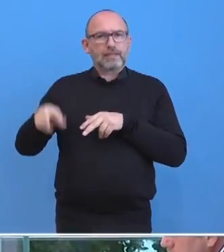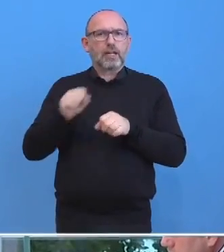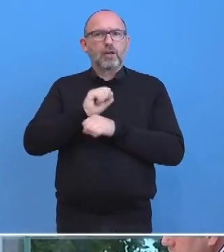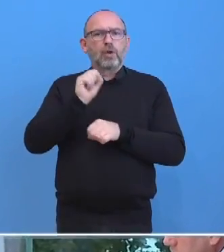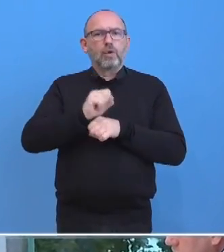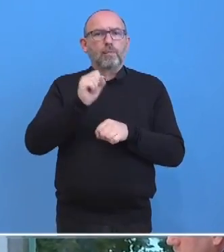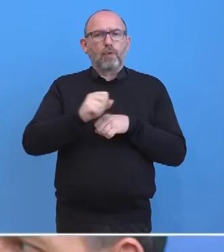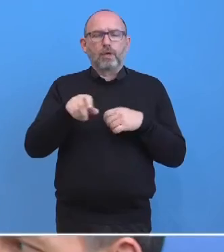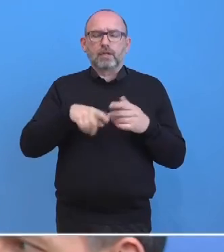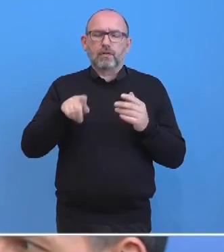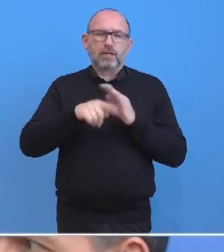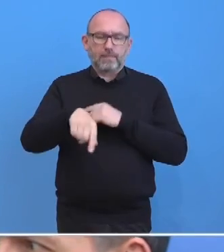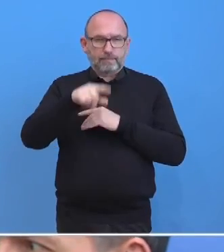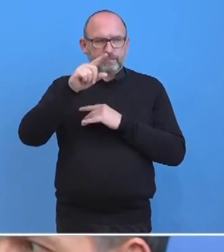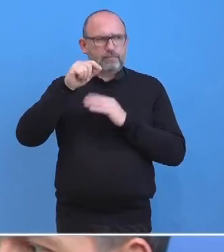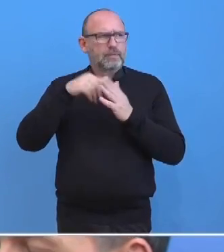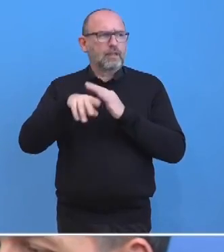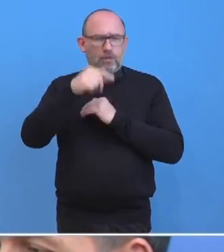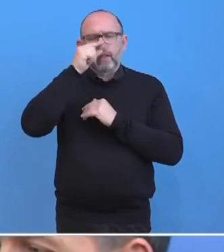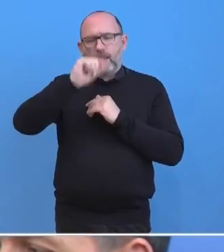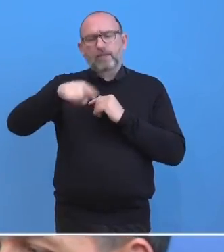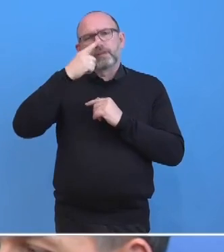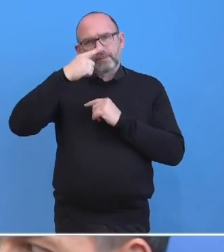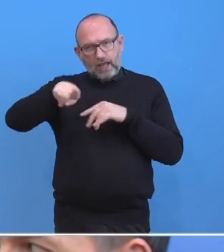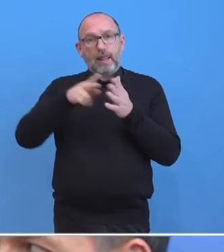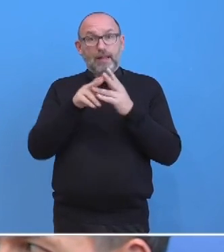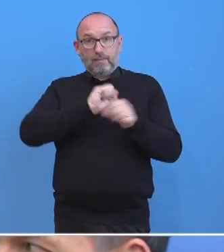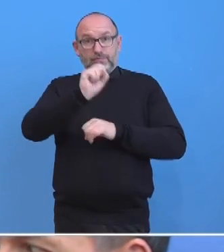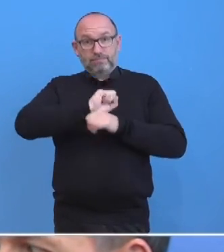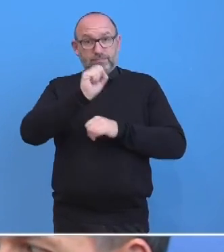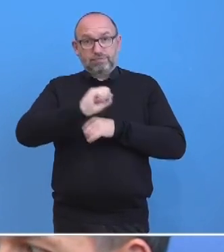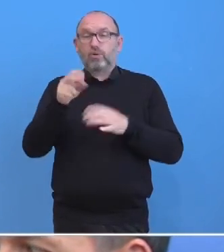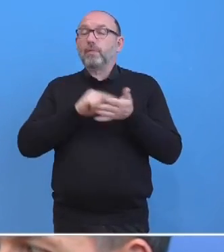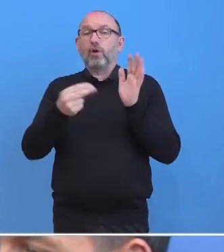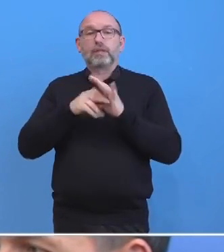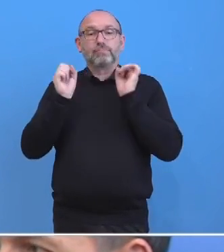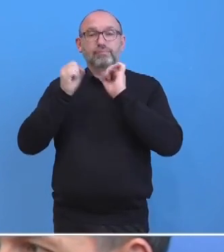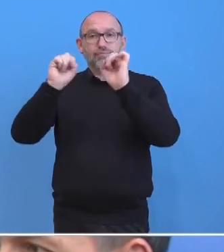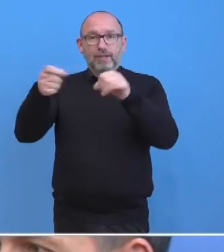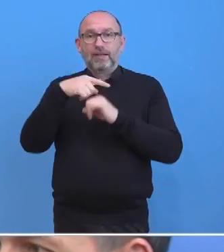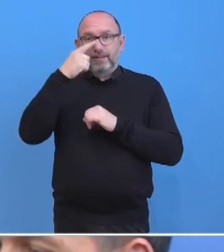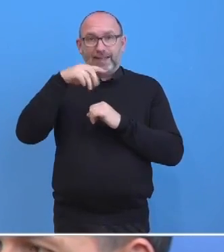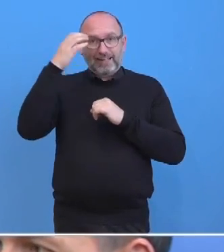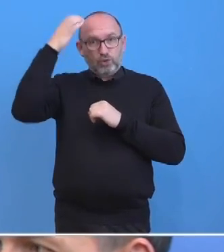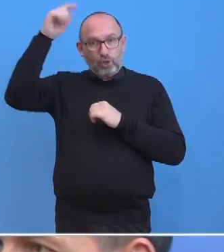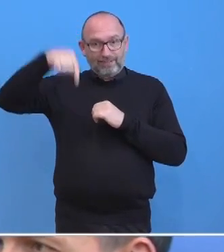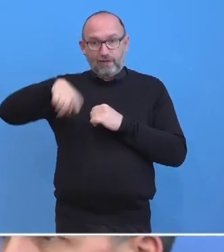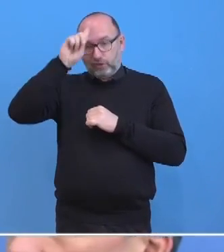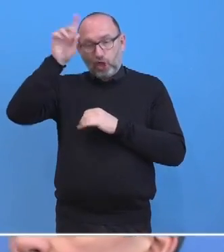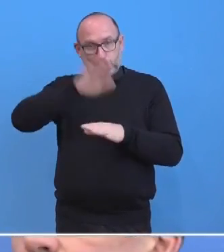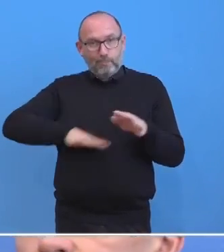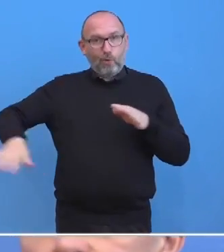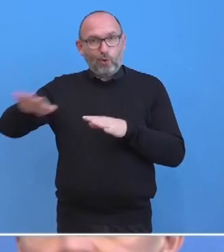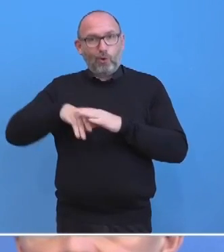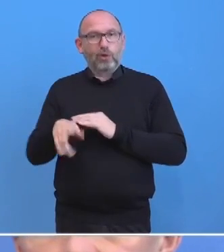thailändische Regierung und den möglichen Konsequenzen von politischen Aktivitäten des thailändischen Königs auf deutschem Boden. Herr Maas